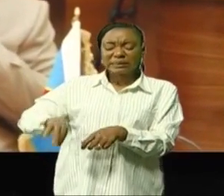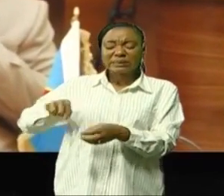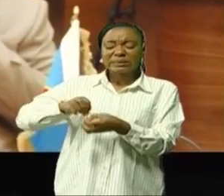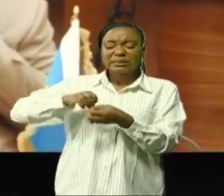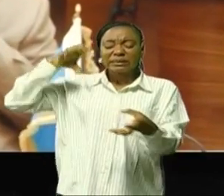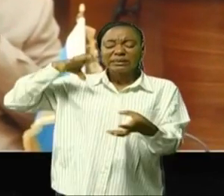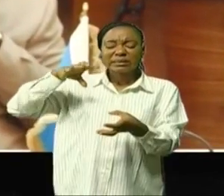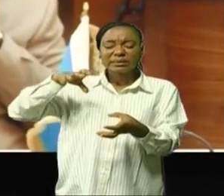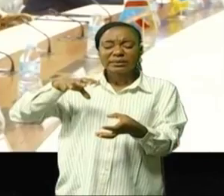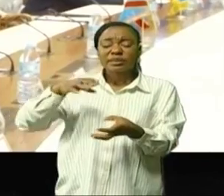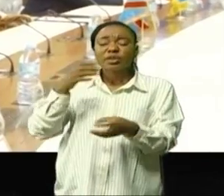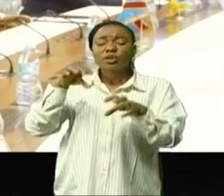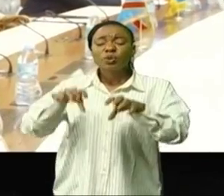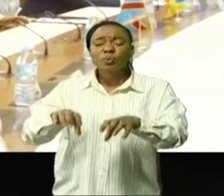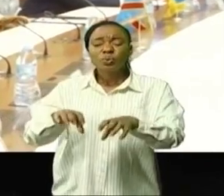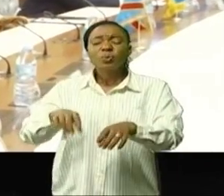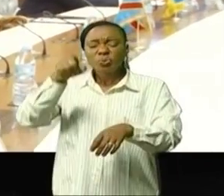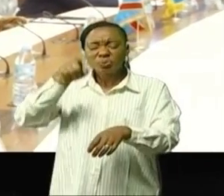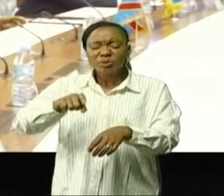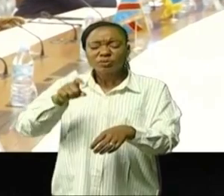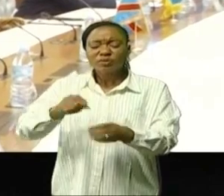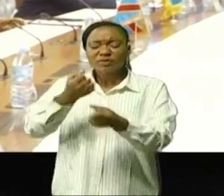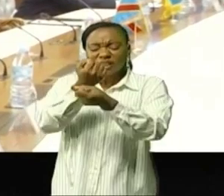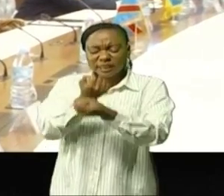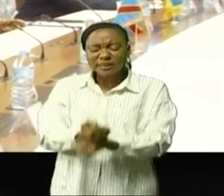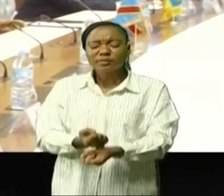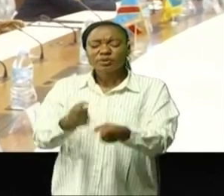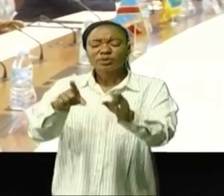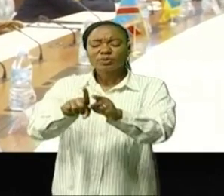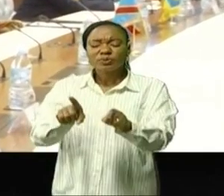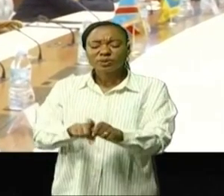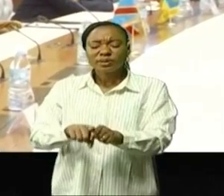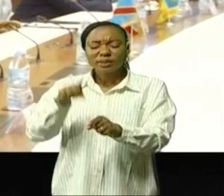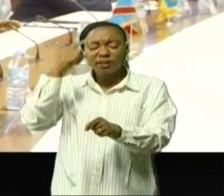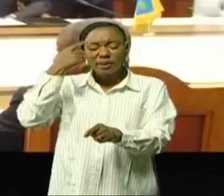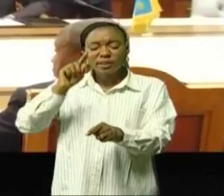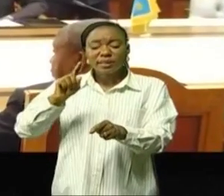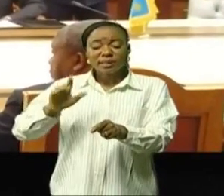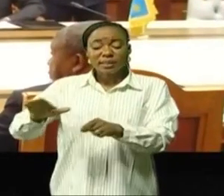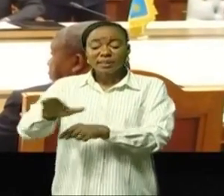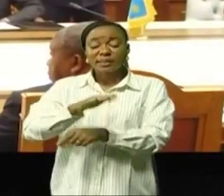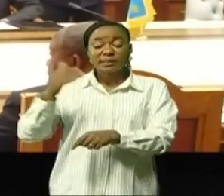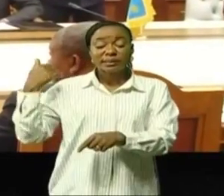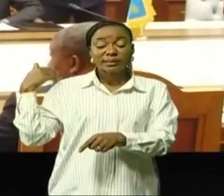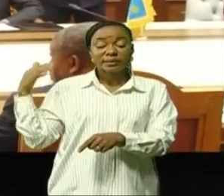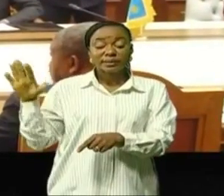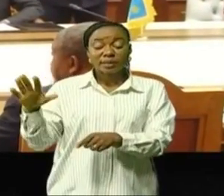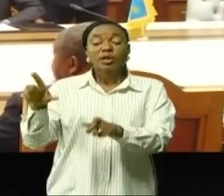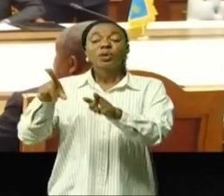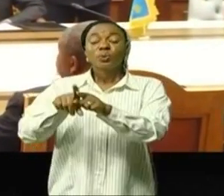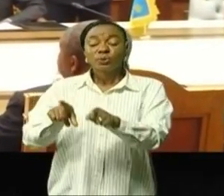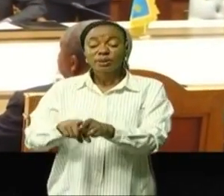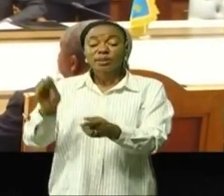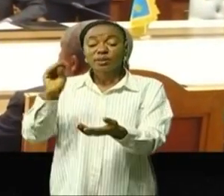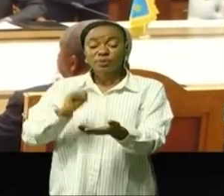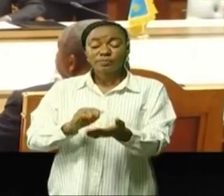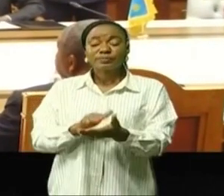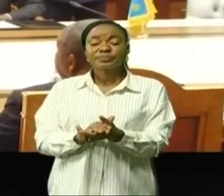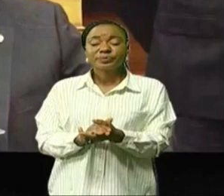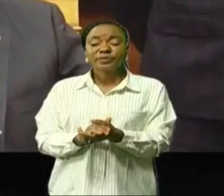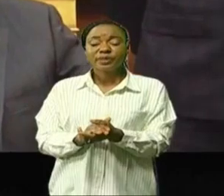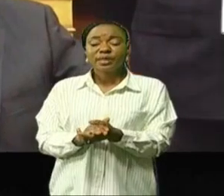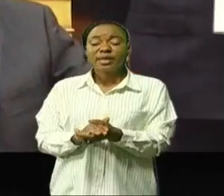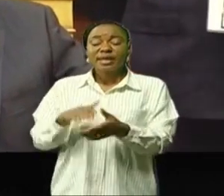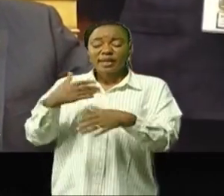doit se faire dans le strict respect de la souveraineté des États, ce qui met en exergue la